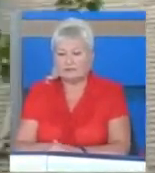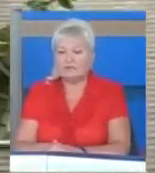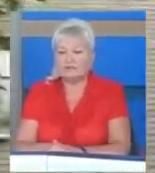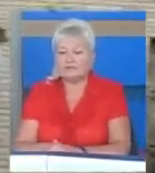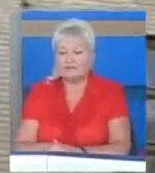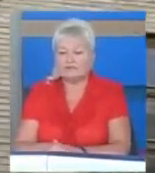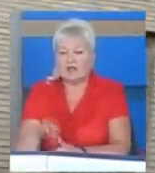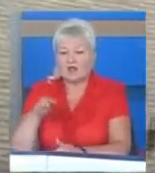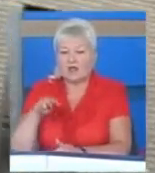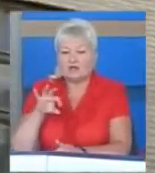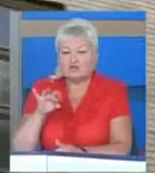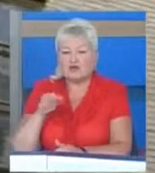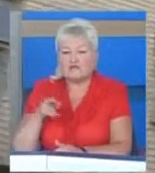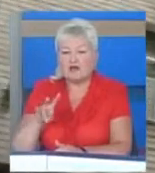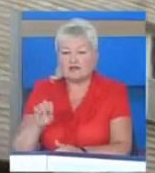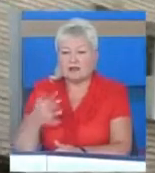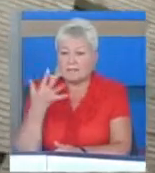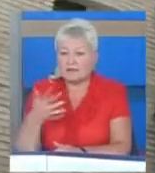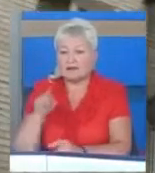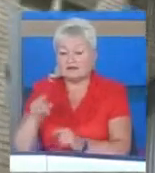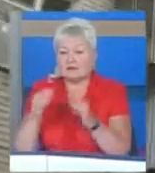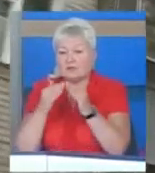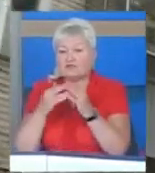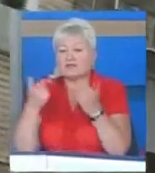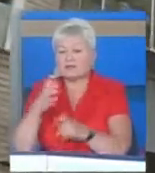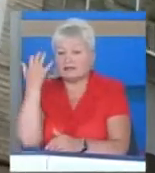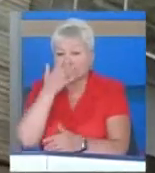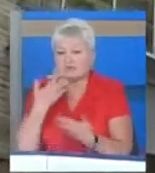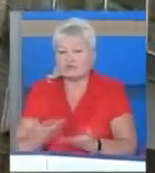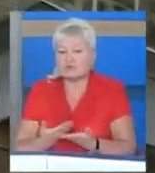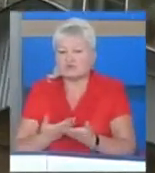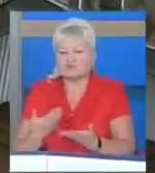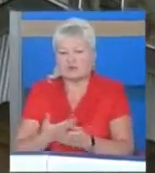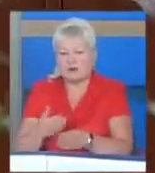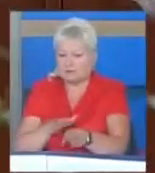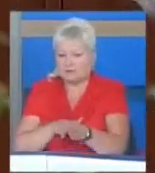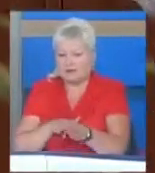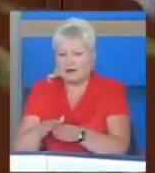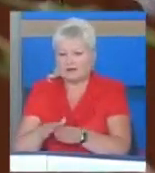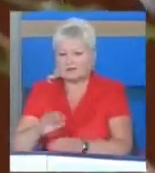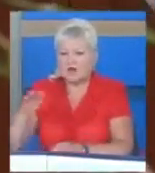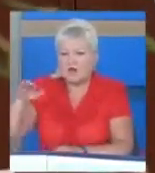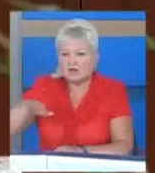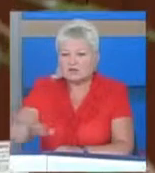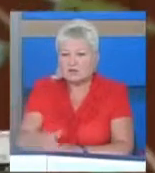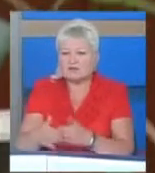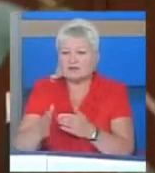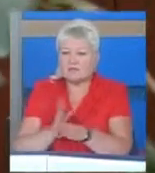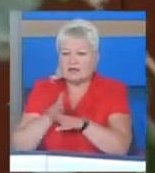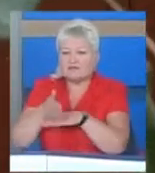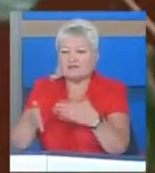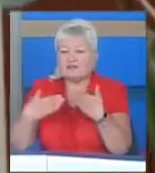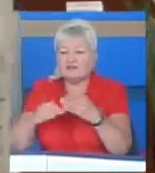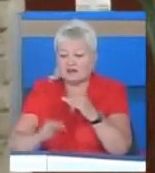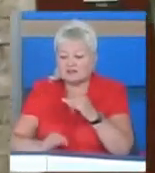Турф'яна-5 – один з тих будинків, де незрячі проживають масово. Сходинка біля вхідних дверей – заввишки